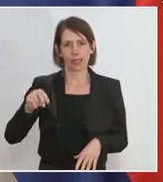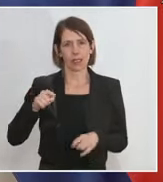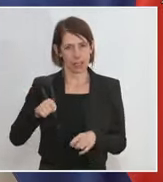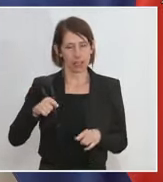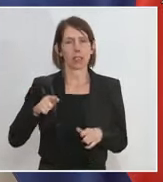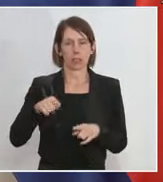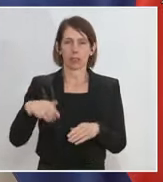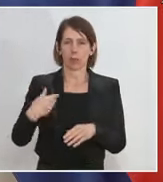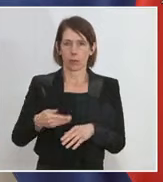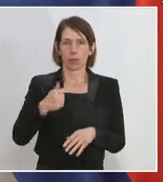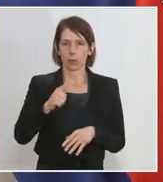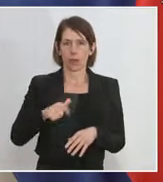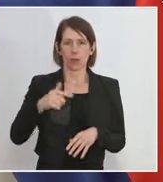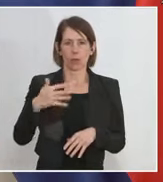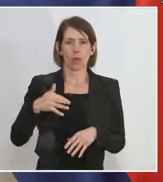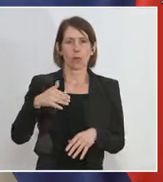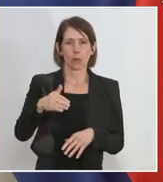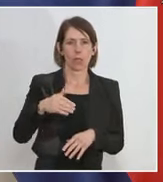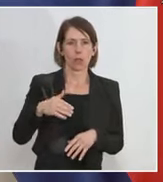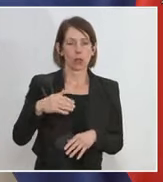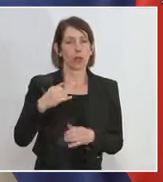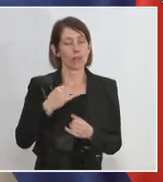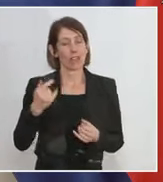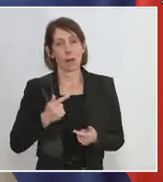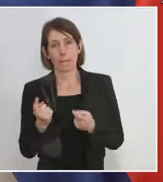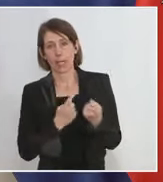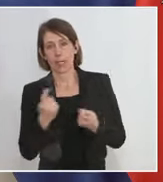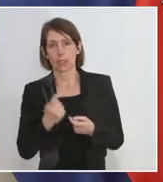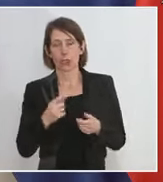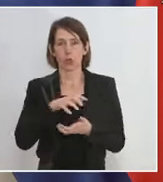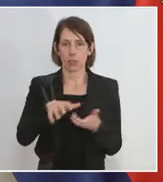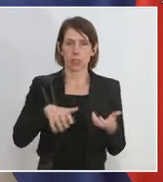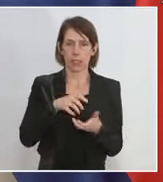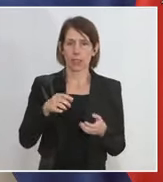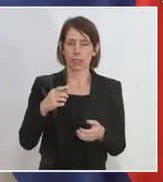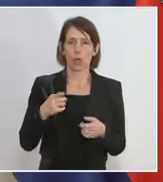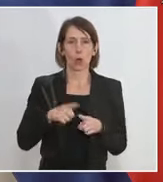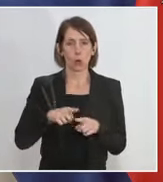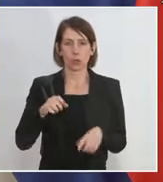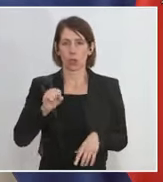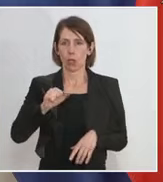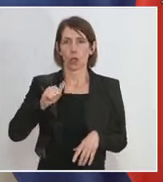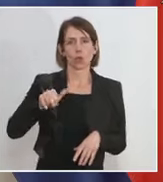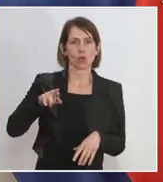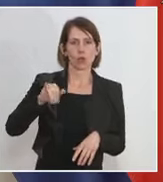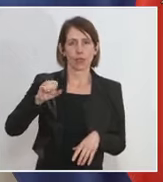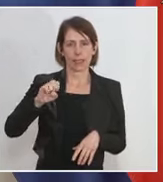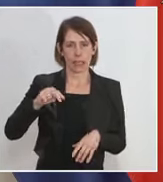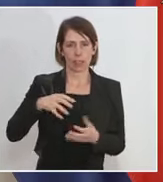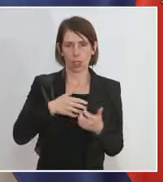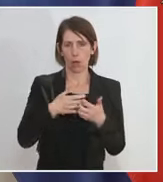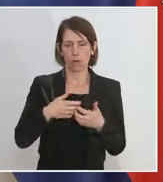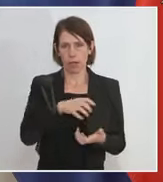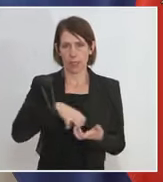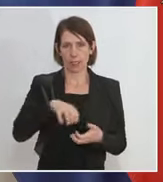hat natürlich mit der Migrationskrise, der anhaltenden Migrationskrise und der anhaltenden Syrien-Konflikt zu tun. Dritter Punkt 1